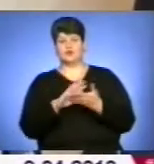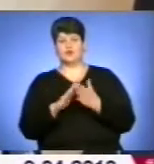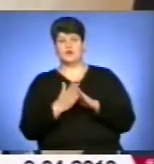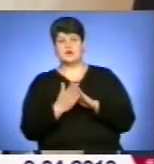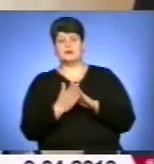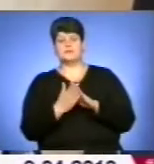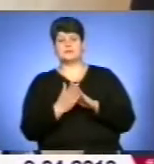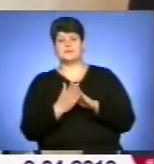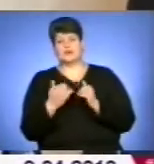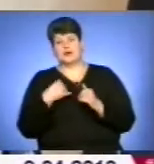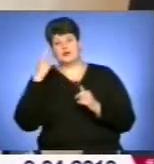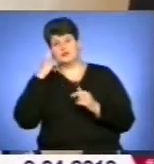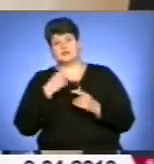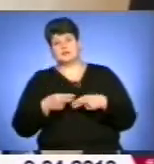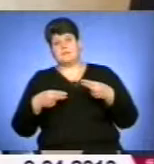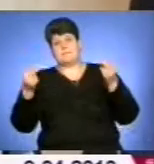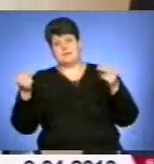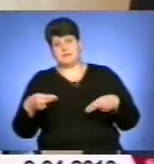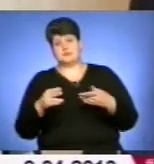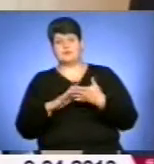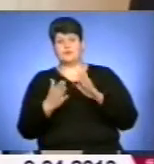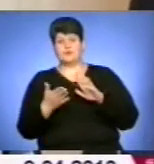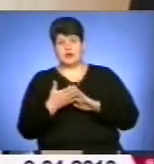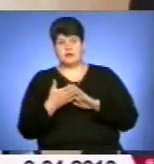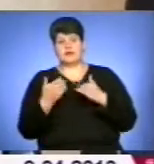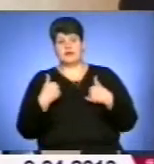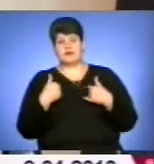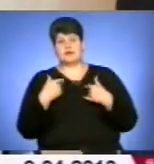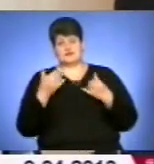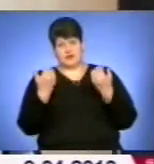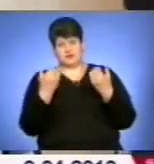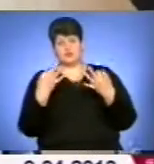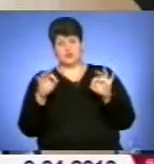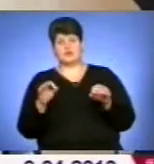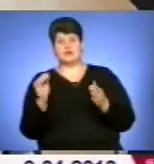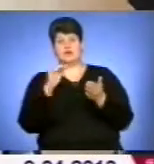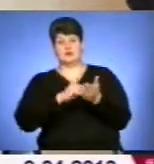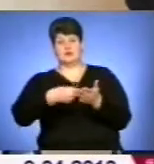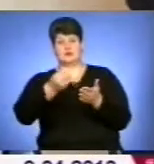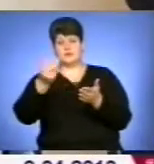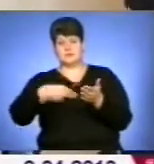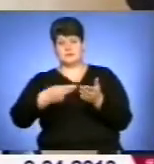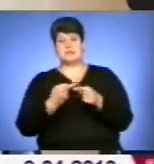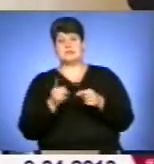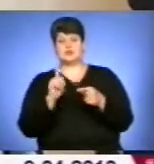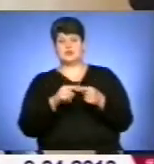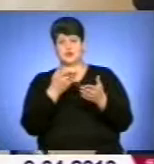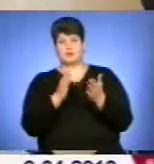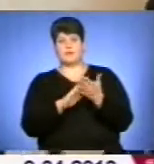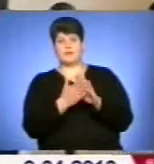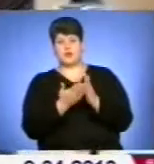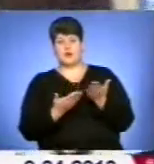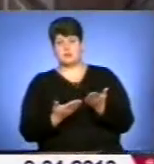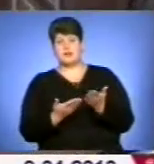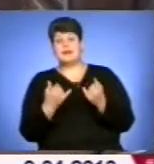Я думаю, що зараз ми підписемо меморандум. З вашого дозволу я ставлю підпис на цьому меморандумі.